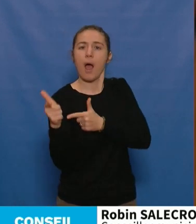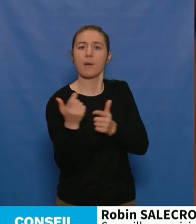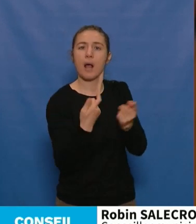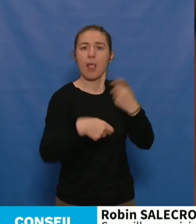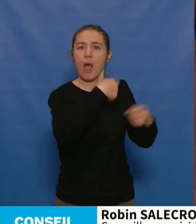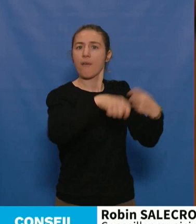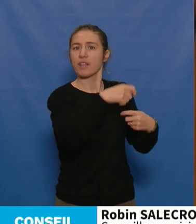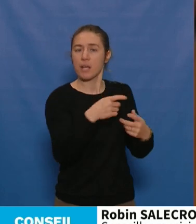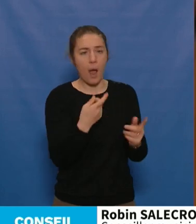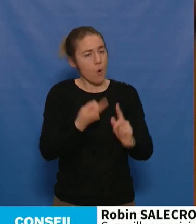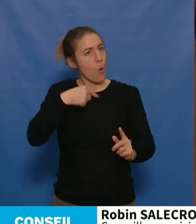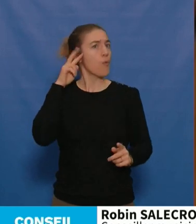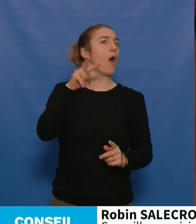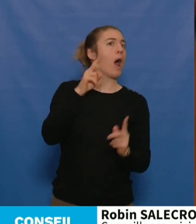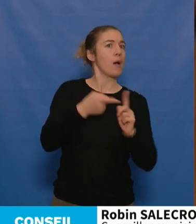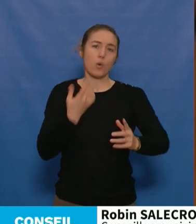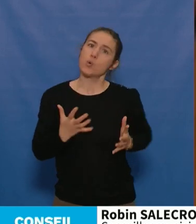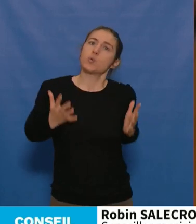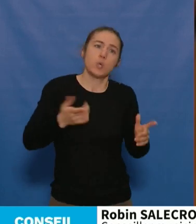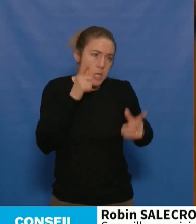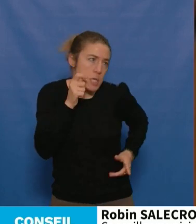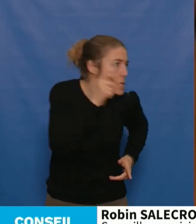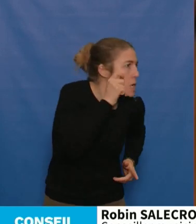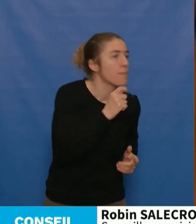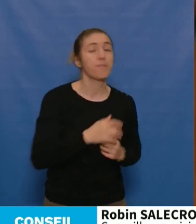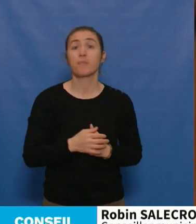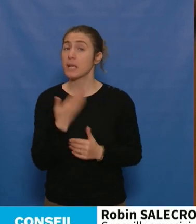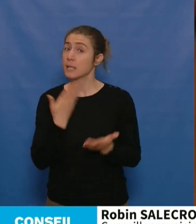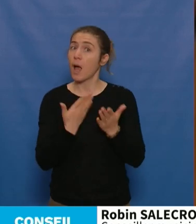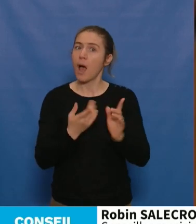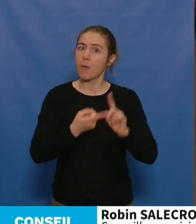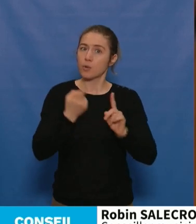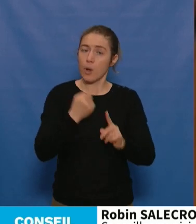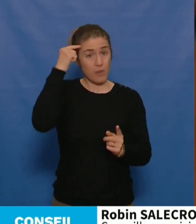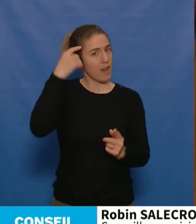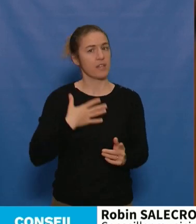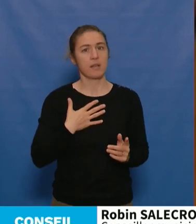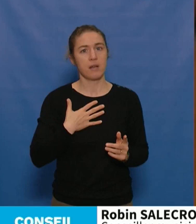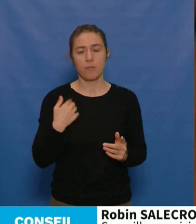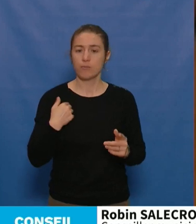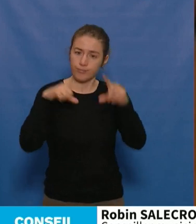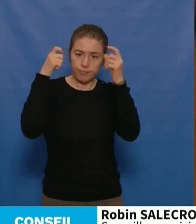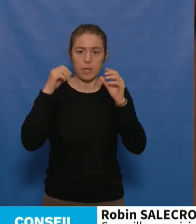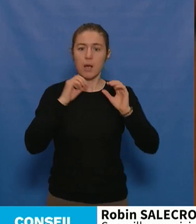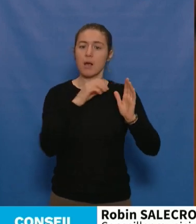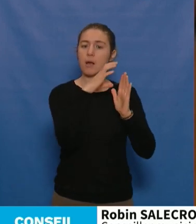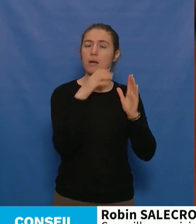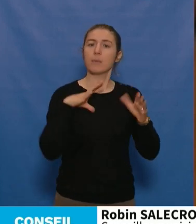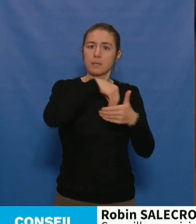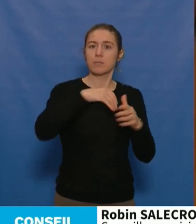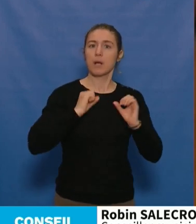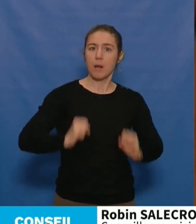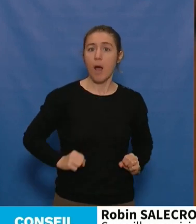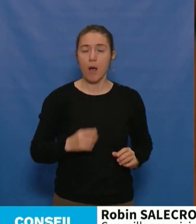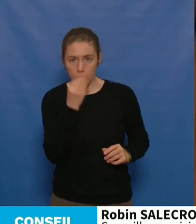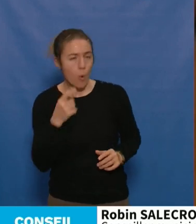mettre le paquet sur la question de l'investigation. Je pense que ce sont des sujets cruciaux. en tant que parlementaire, j'aimerais aussi vous entendre sur cette question